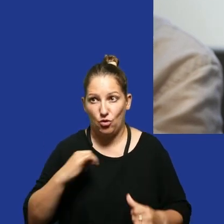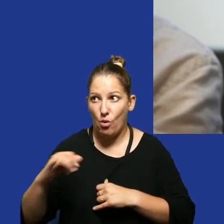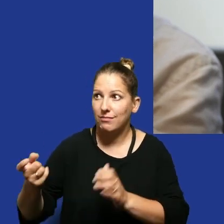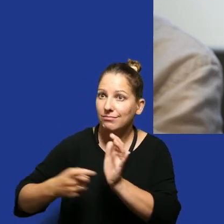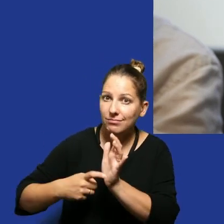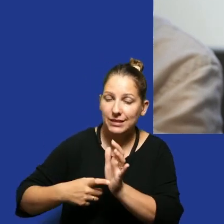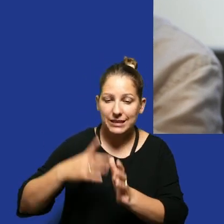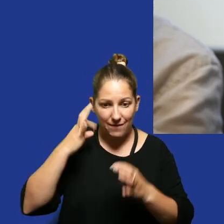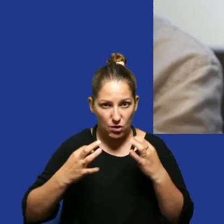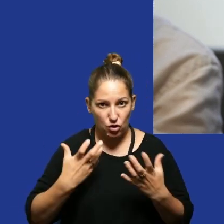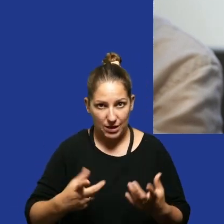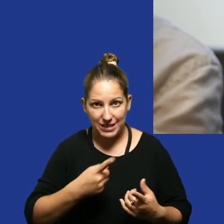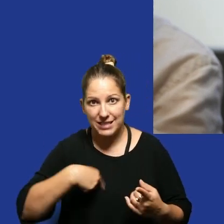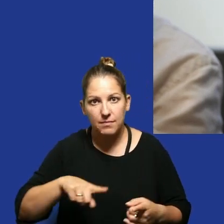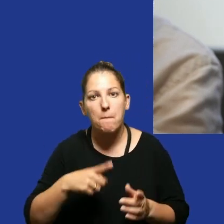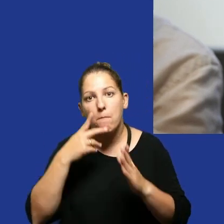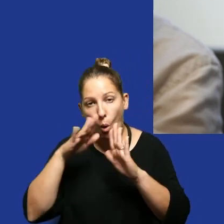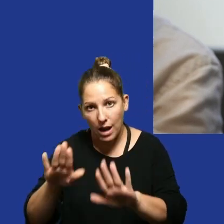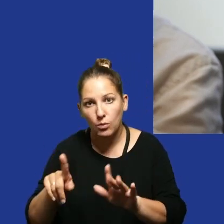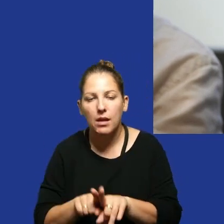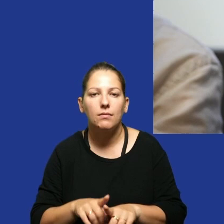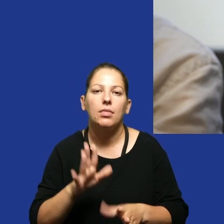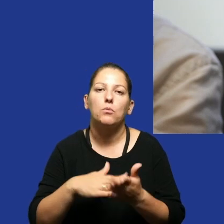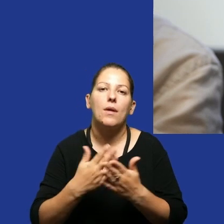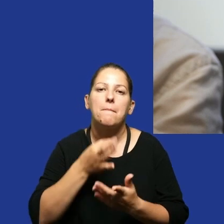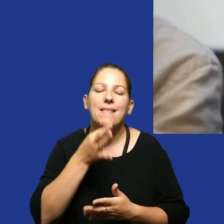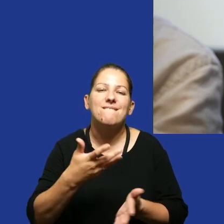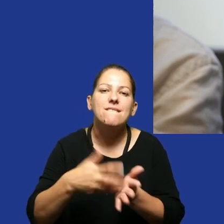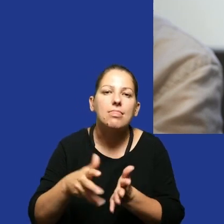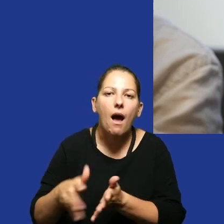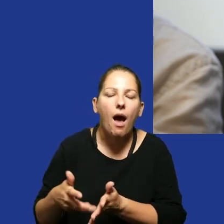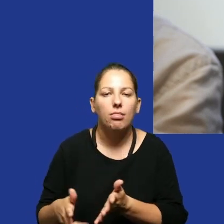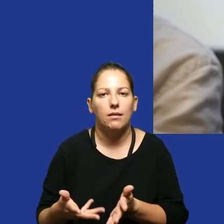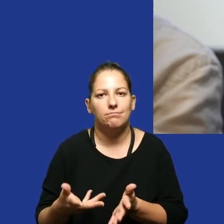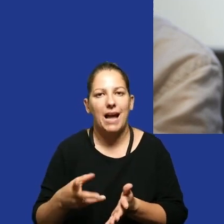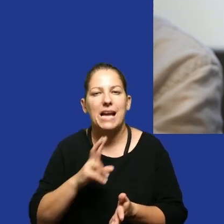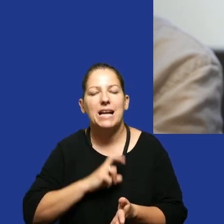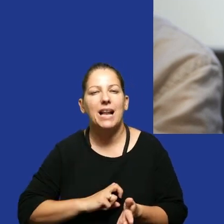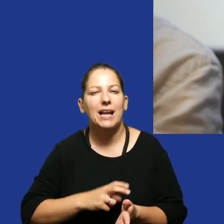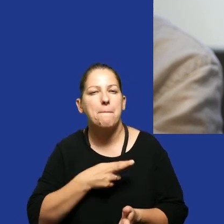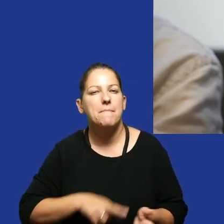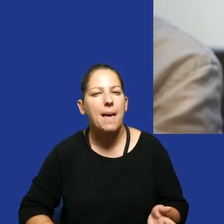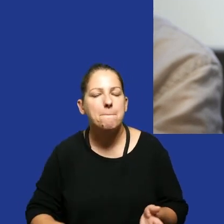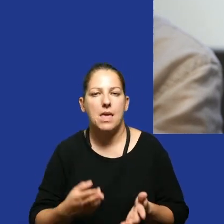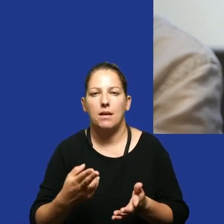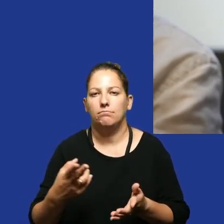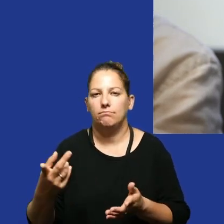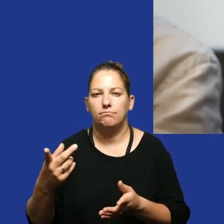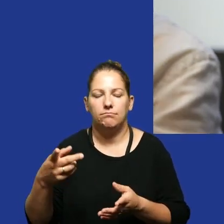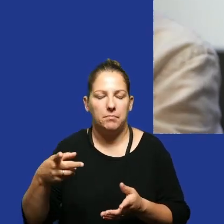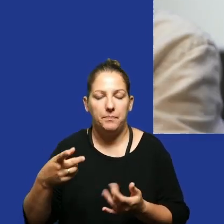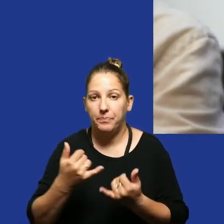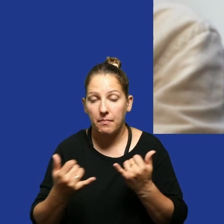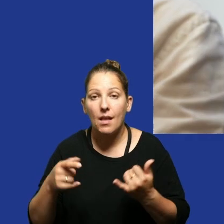zastanówmy się, czy sami to pokazujemy, tak. Nie wiem, jakieś pytania o wydatki Kancelarii Premiera, Prezydenta, tego typu